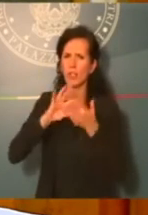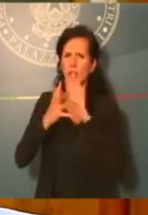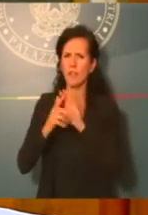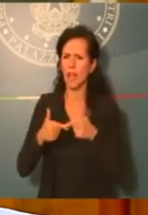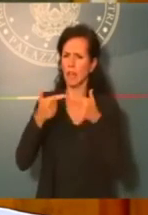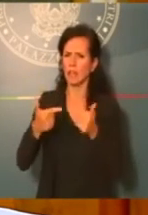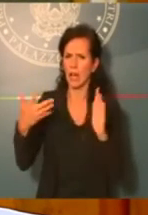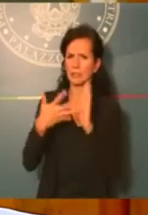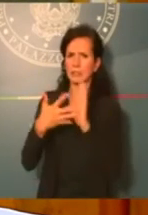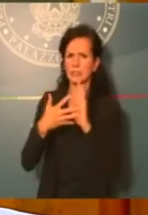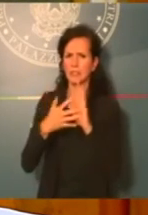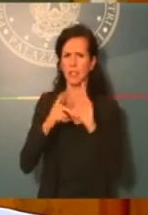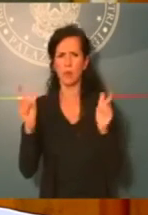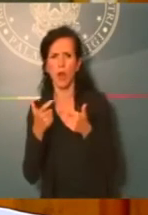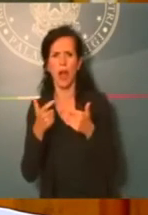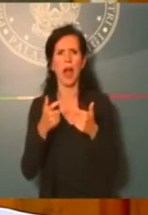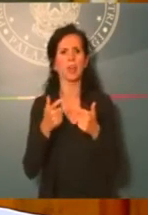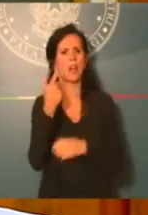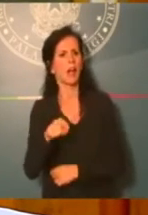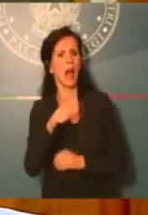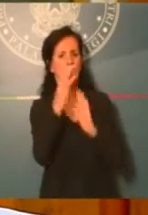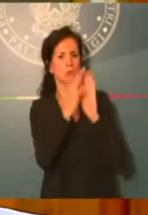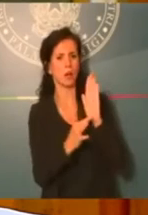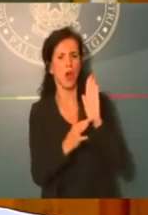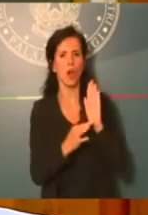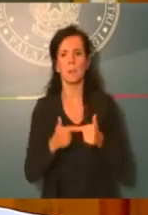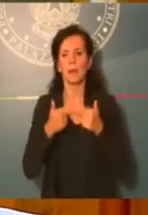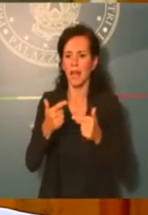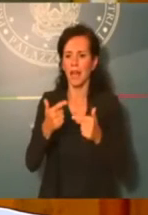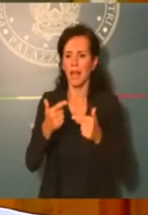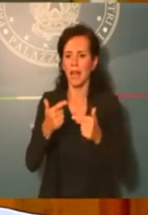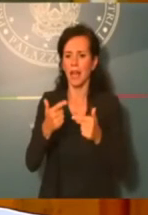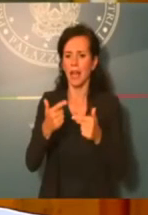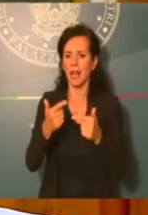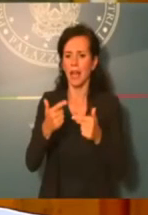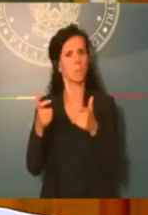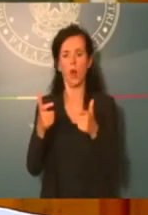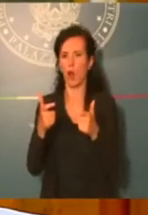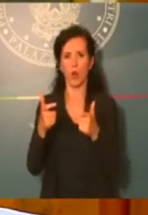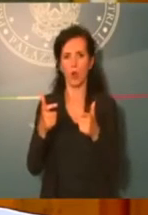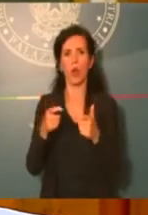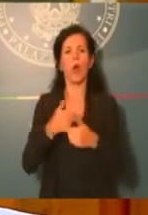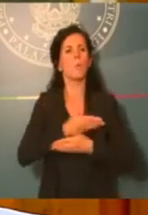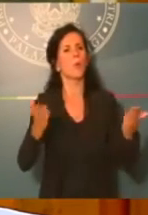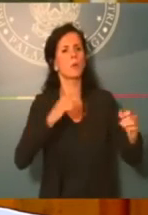norme che non permettono la sperimentazione, non permettono a noi della pubblica amministrazione di capire come le innovazioni tecnologiche